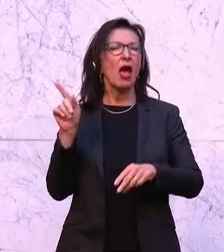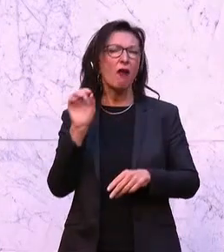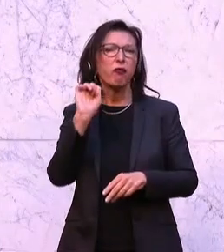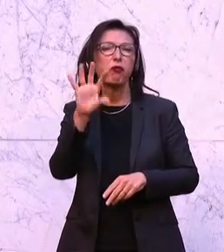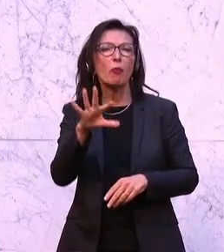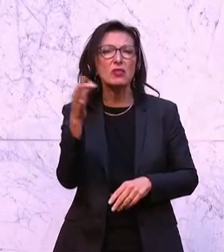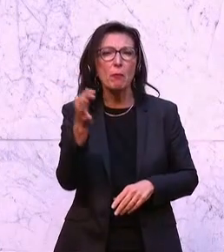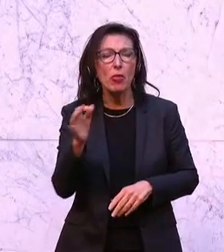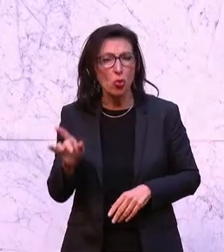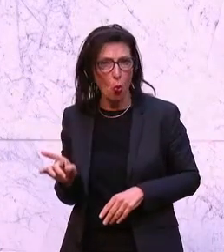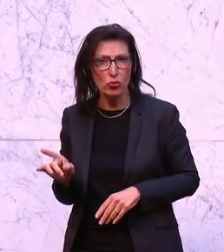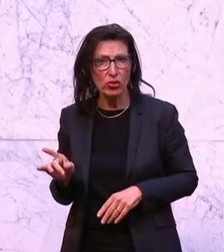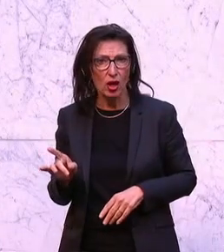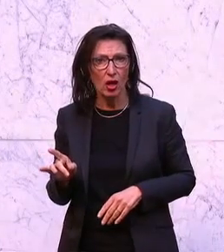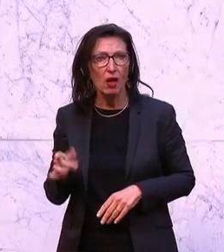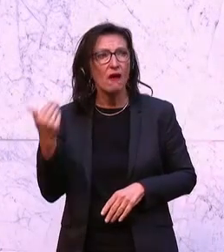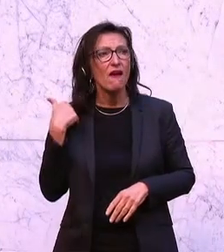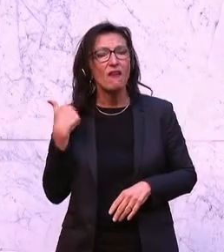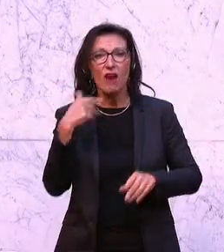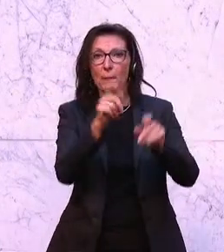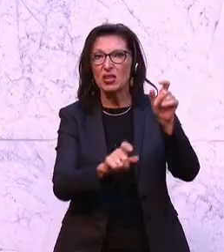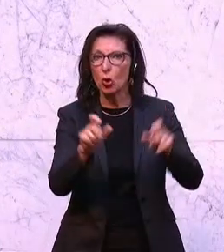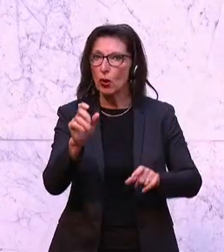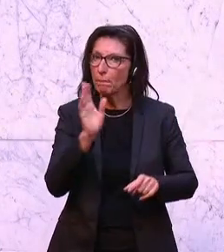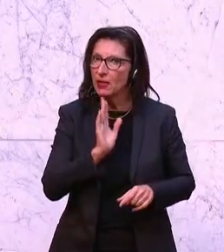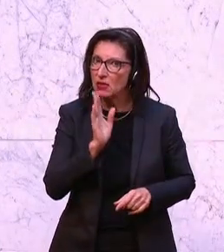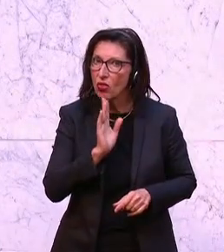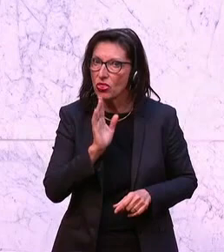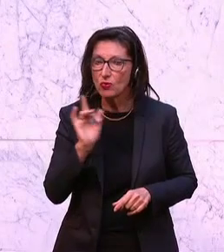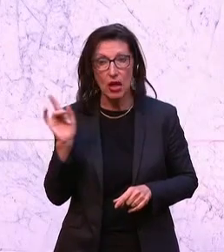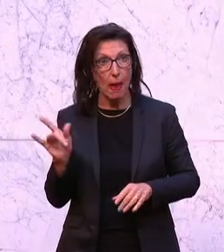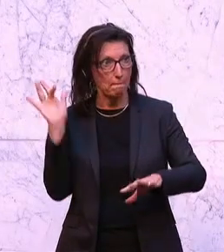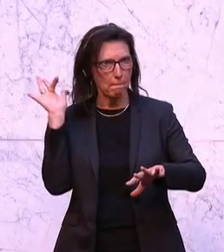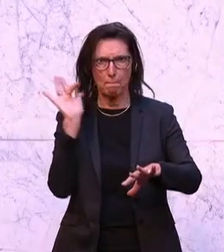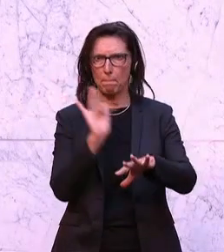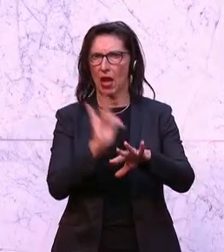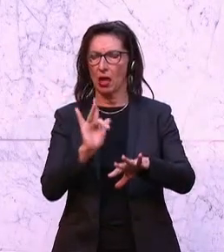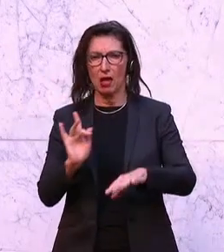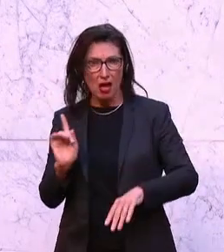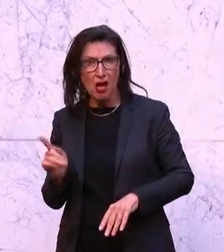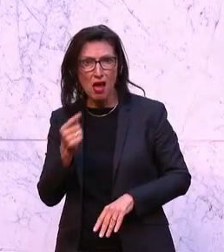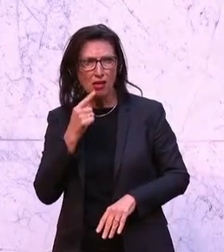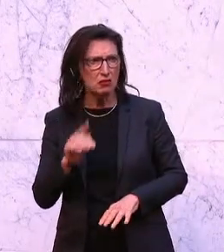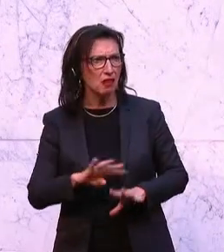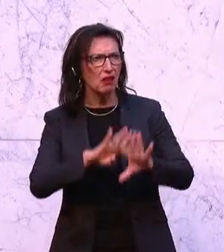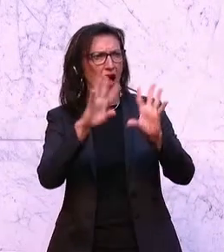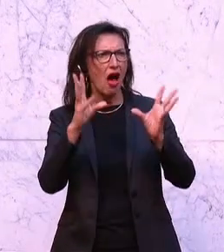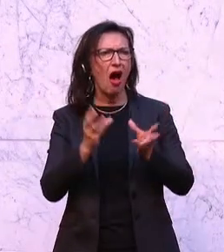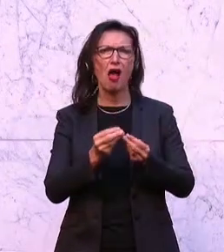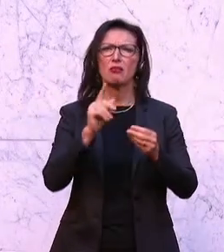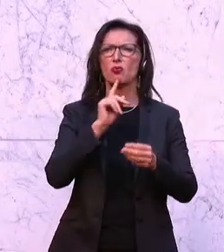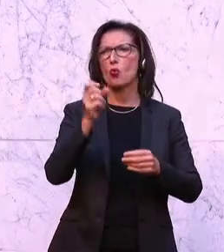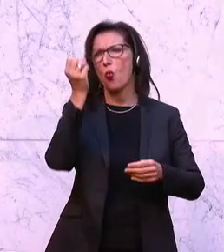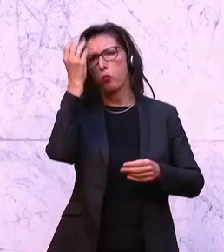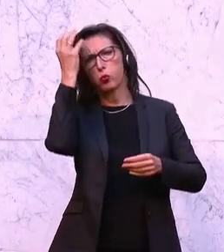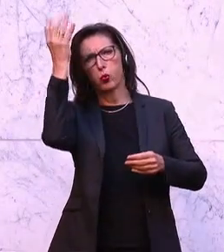die Bevölkerung und vor allem die Pensionisten, um die es heute geht, zutiefst beleidigt, indem er gesagt hat, das ist alles Einbildung mehr oder weniger